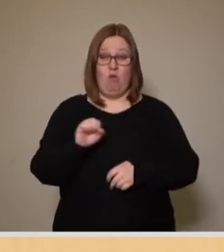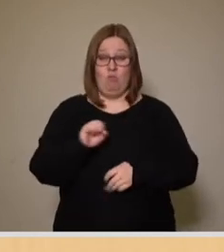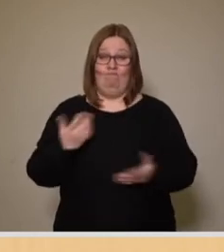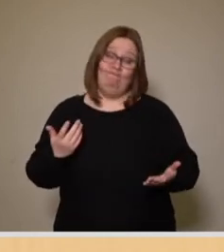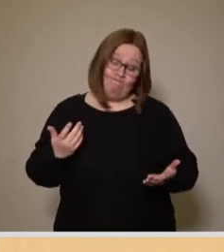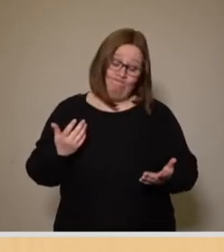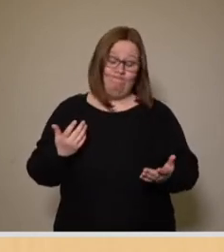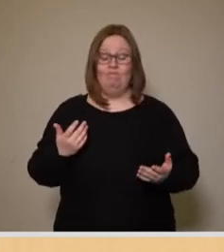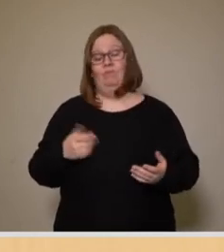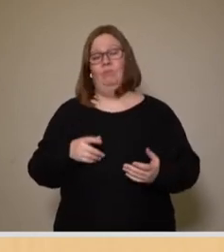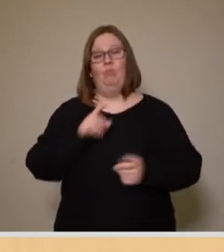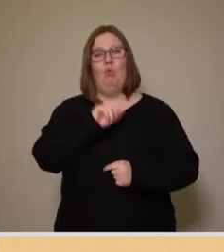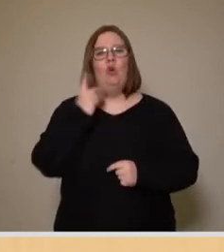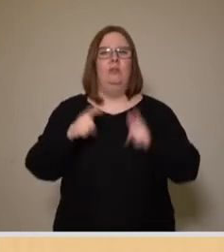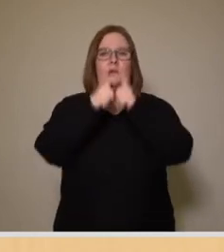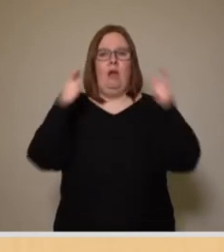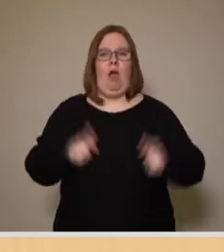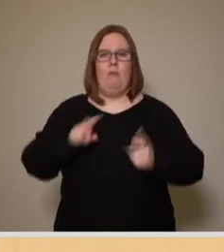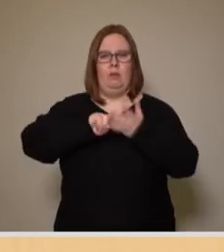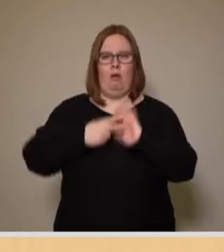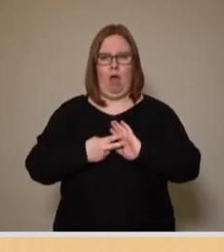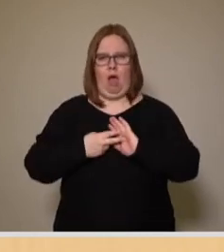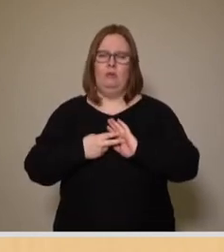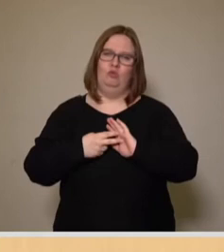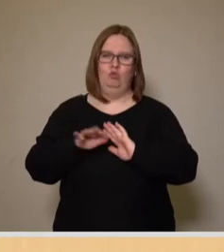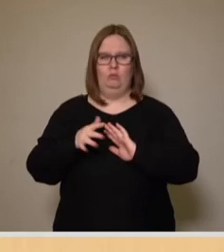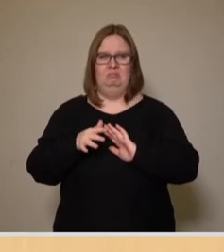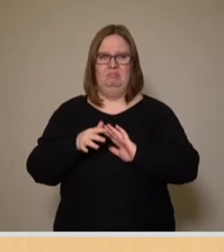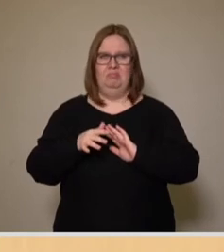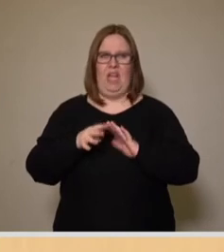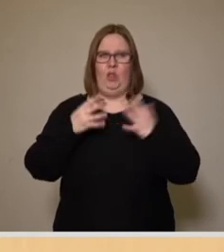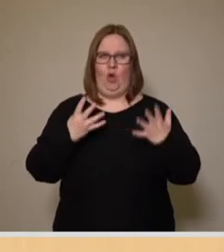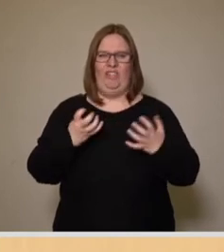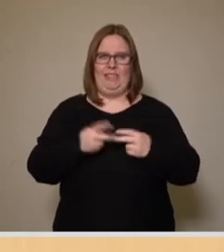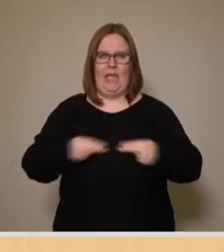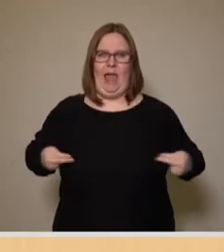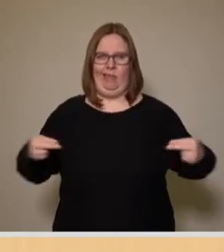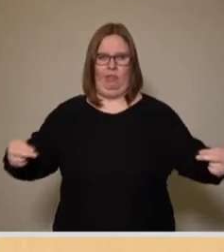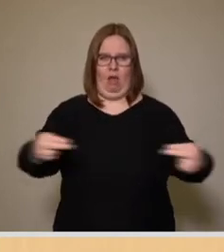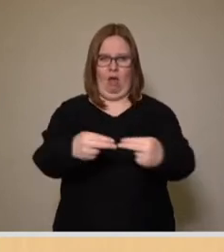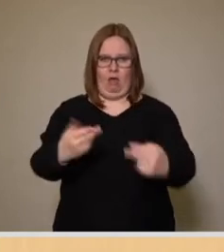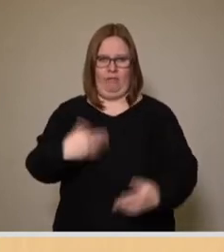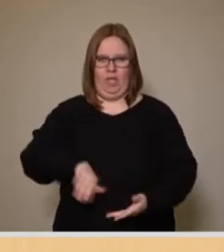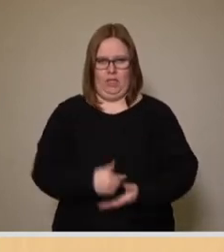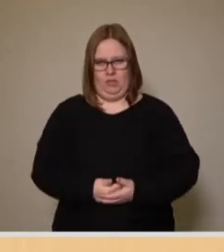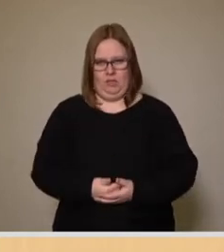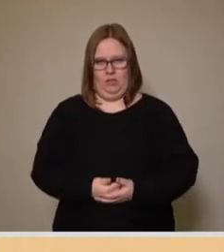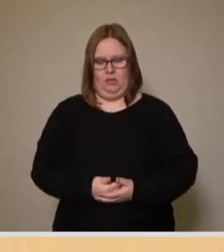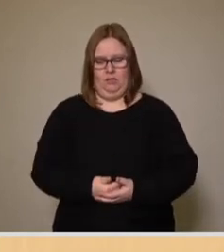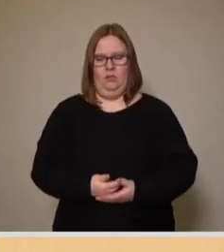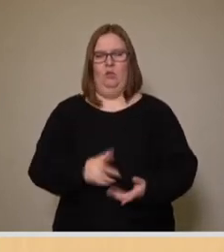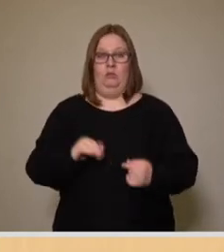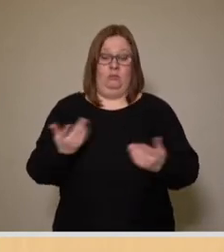sagen, dass der Rahmenplan eine Größe von annähernd 49 Hektar umfasst. Und im